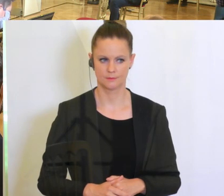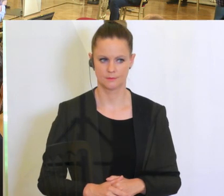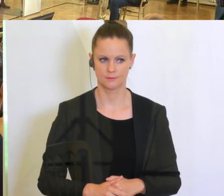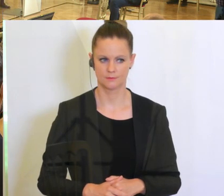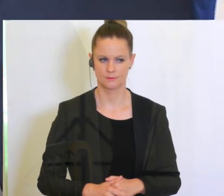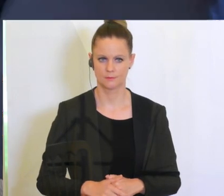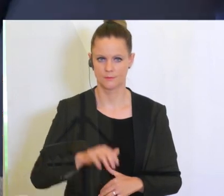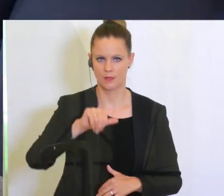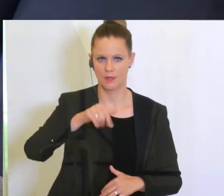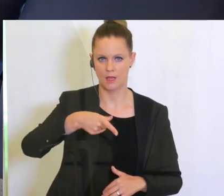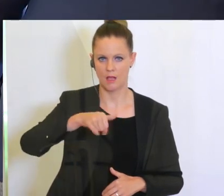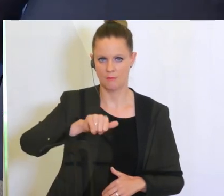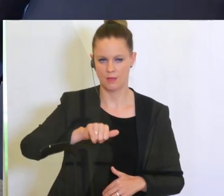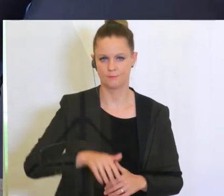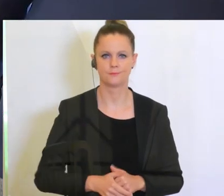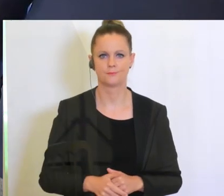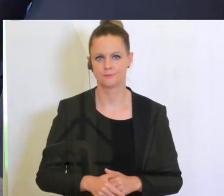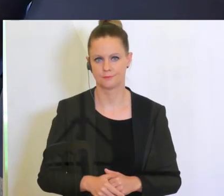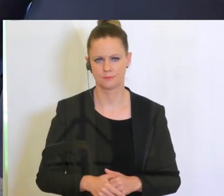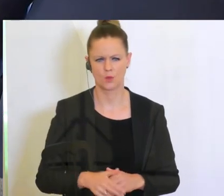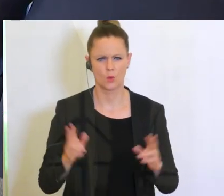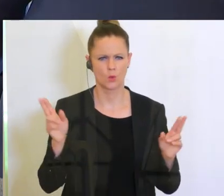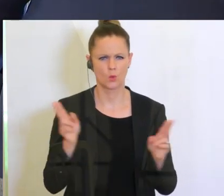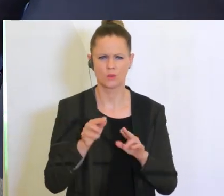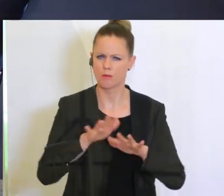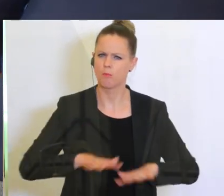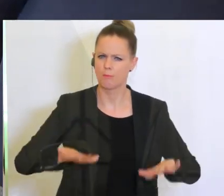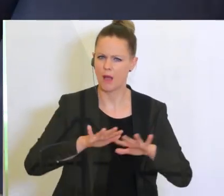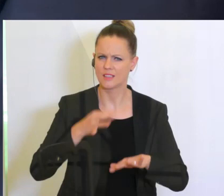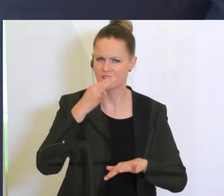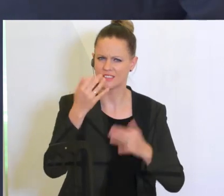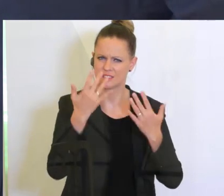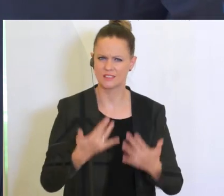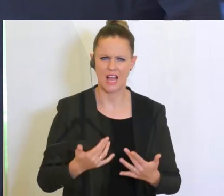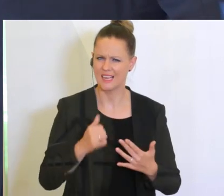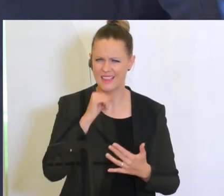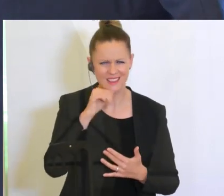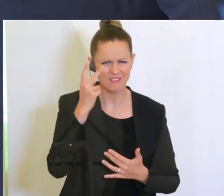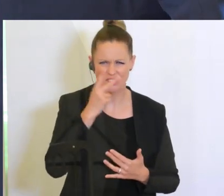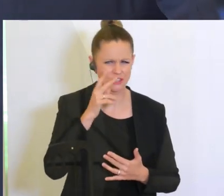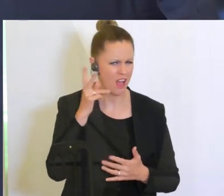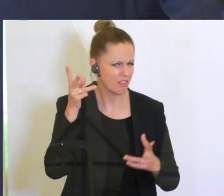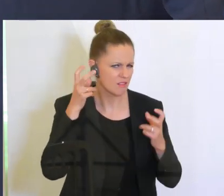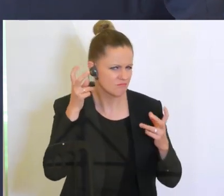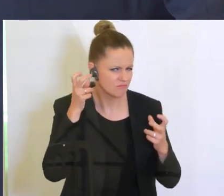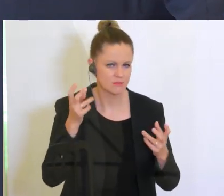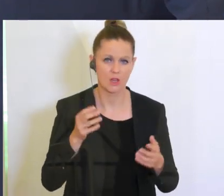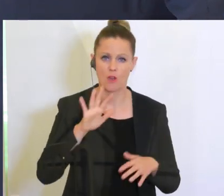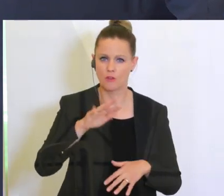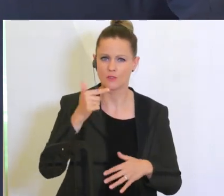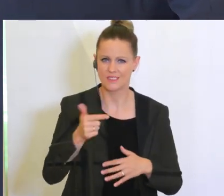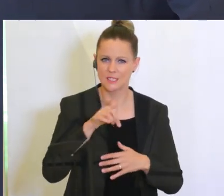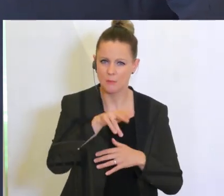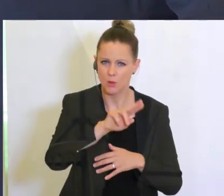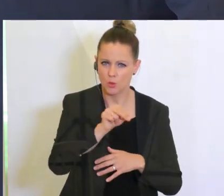Christoph Christner von der APA aus der Presseagentur. Ich hätte eine ganz kurze grundsätzliche Frage, weil ich die Zahlen leider nicht genau verstanden habe. Es geht um 25